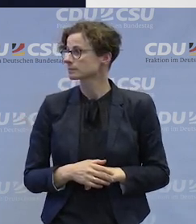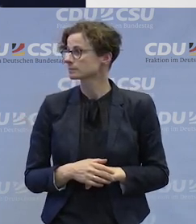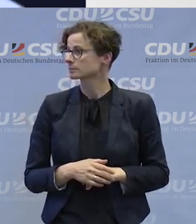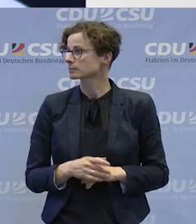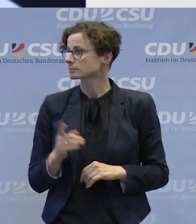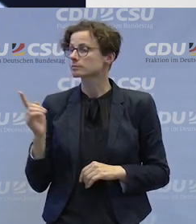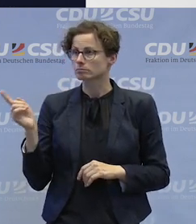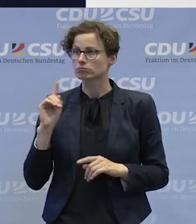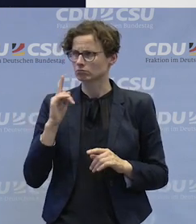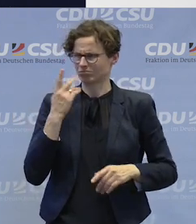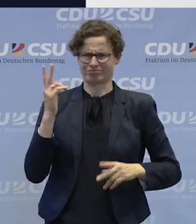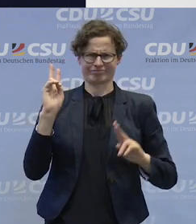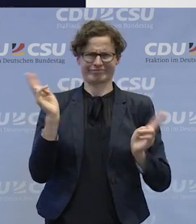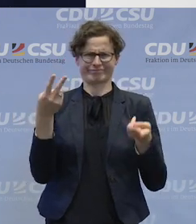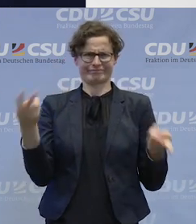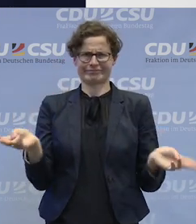Das kann ich kurz machen. Nein.